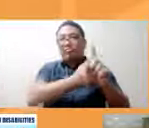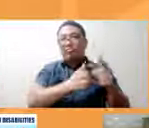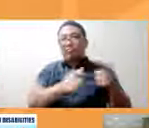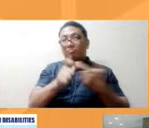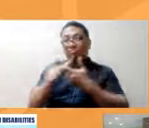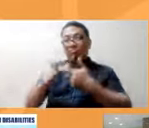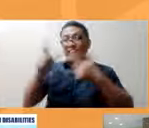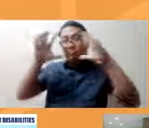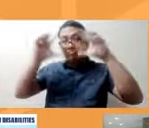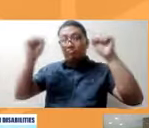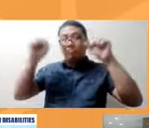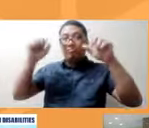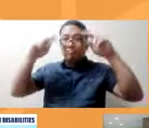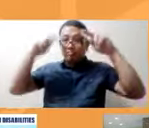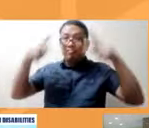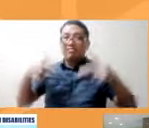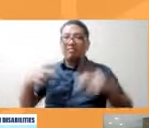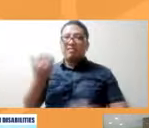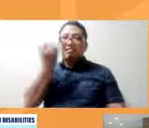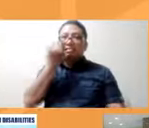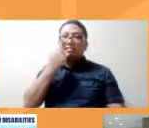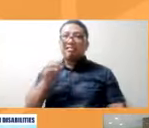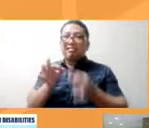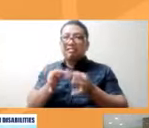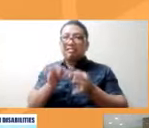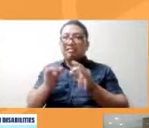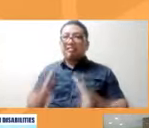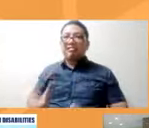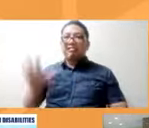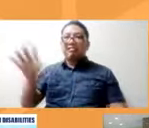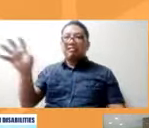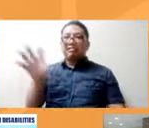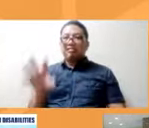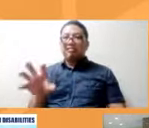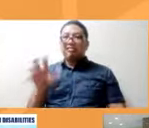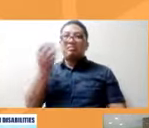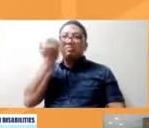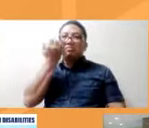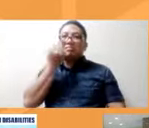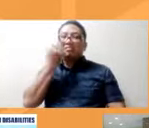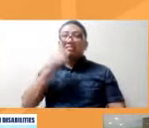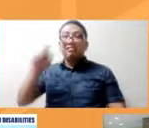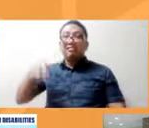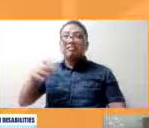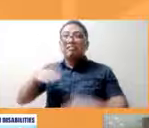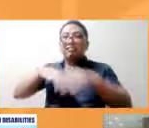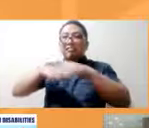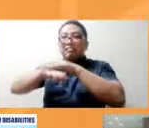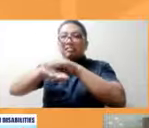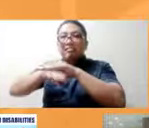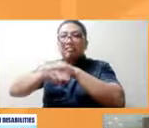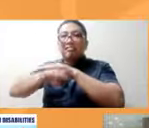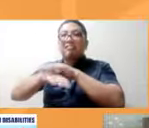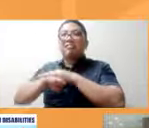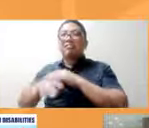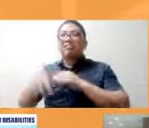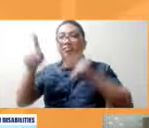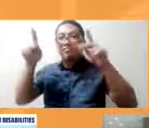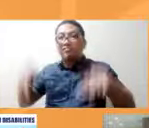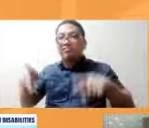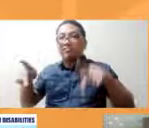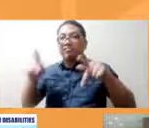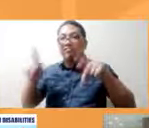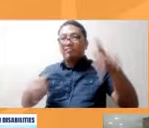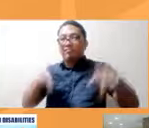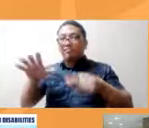palagi ng sign language interpreters dahil kailangan po may access yung mga may kapansanan o yung mga